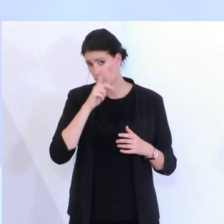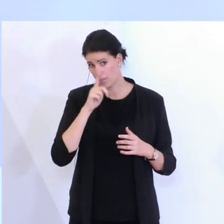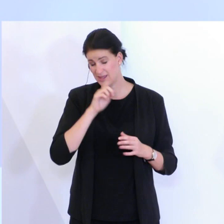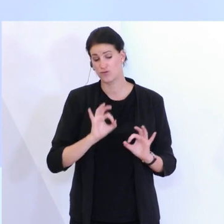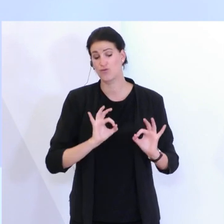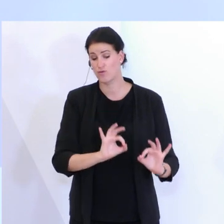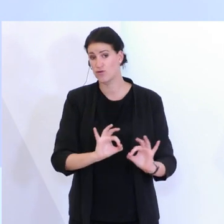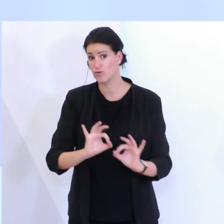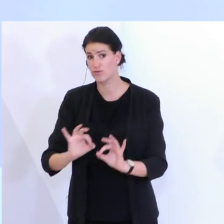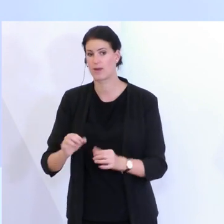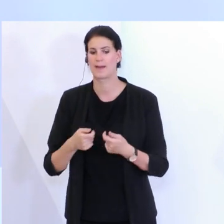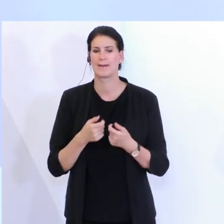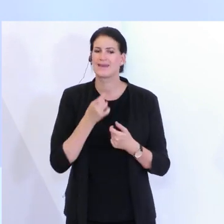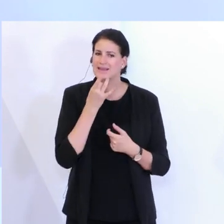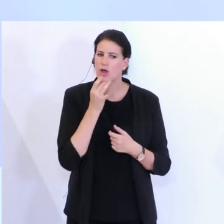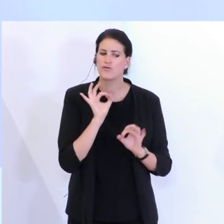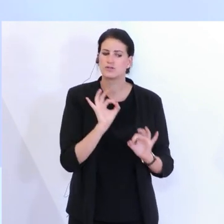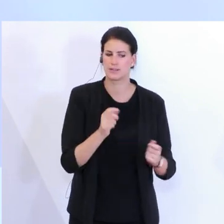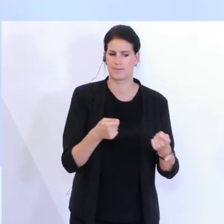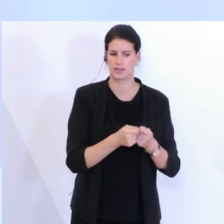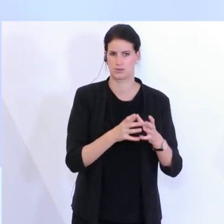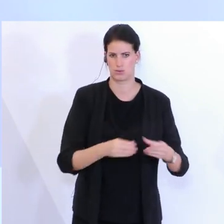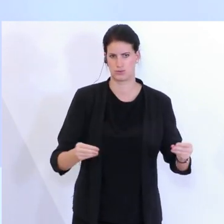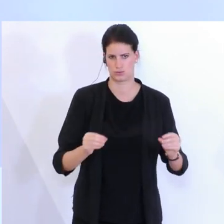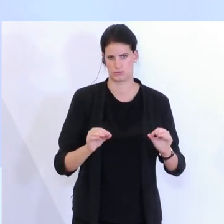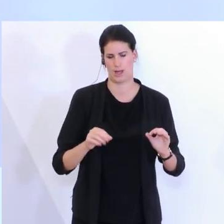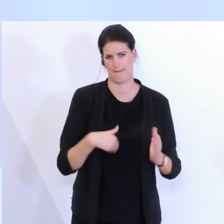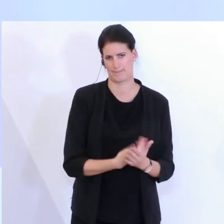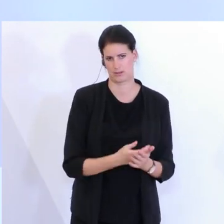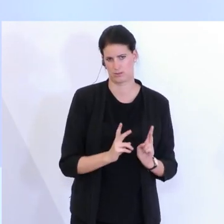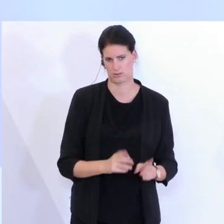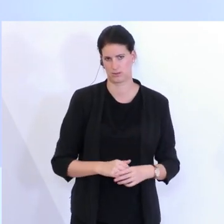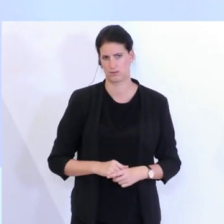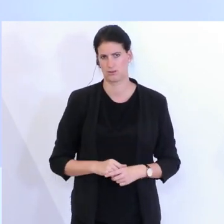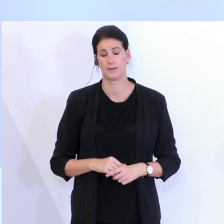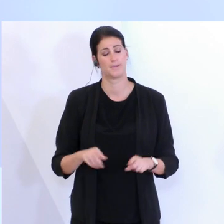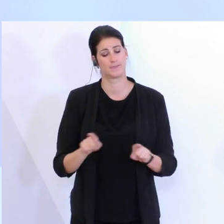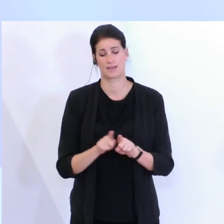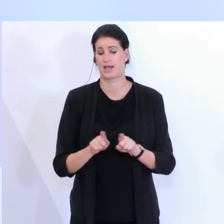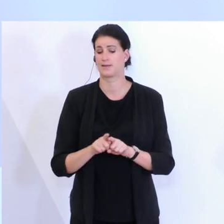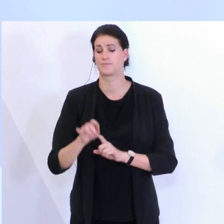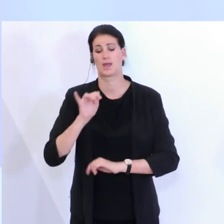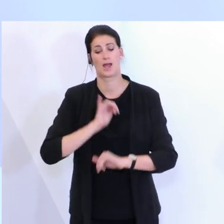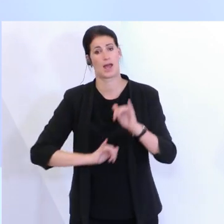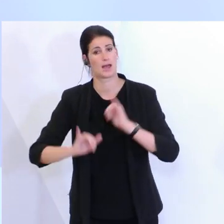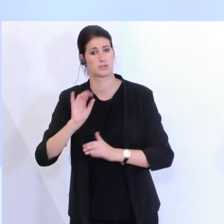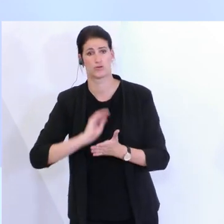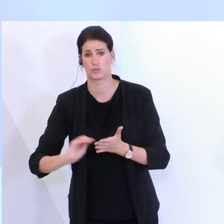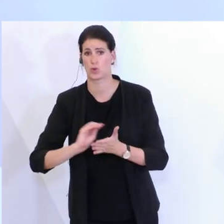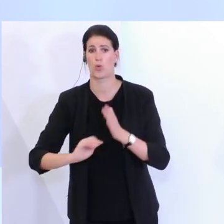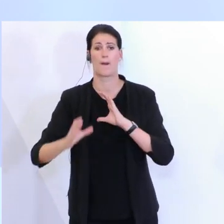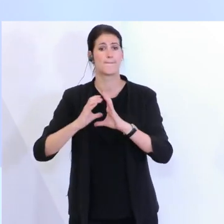für diese sehr betroffenen Bereiche und Branchen zu schaffen. Das Gleiche gilt übrigens auch für die Reisebüros, Busreisen,